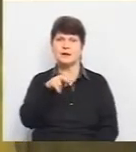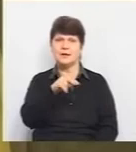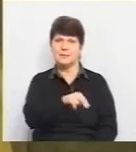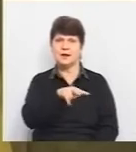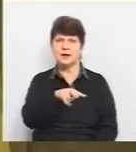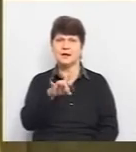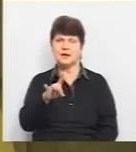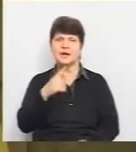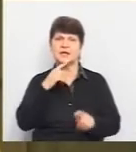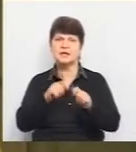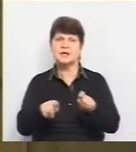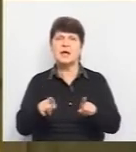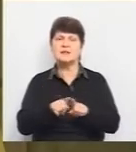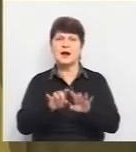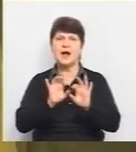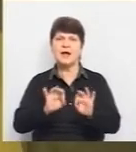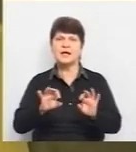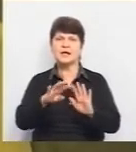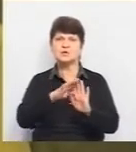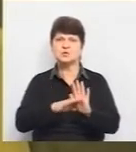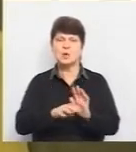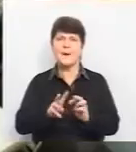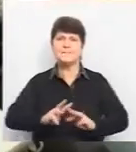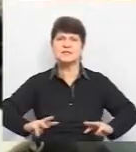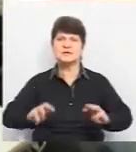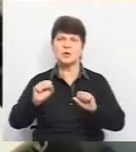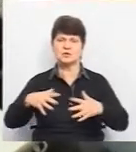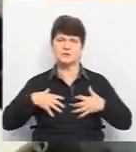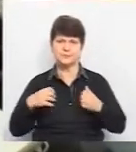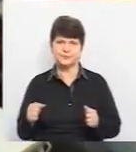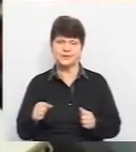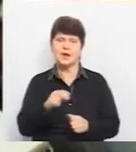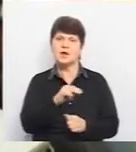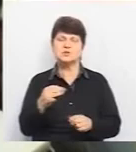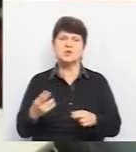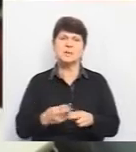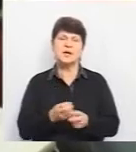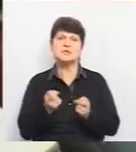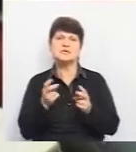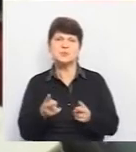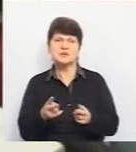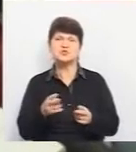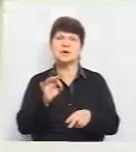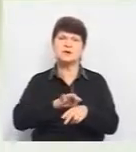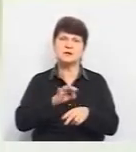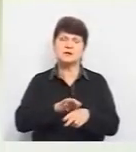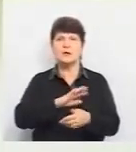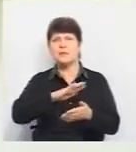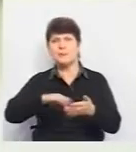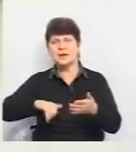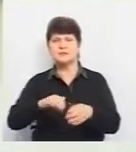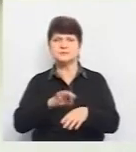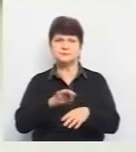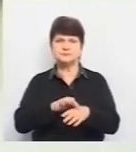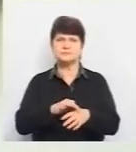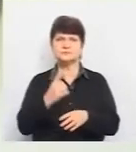вже така інструкція, скажімо, Міністерства охорони здоров'я. Чи безпечно тестувати людей із симптомами і без в одних і тих же мобільних